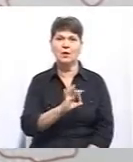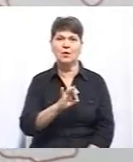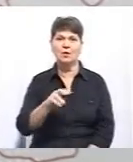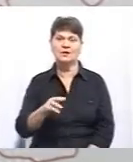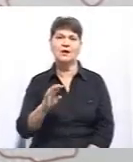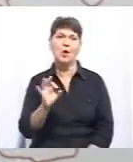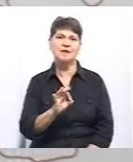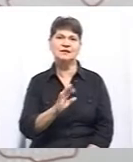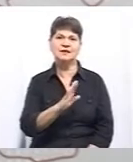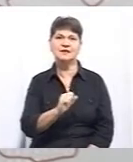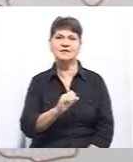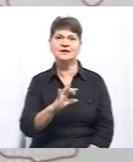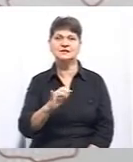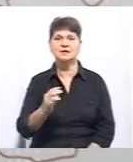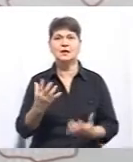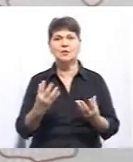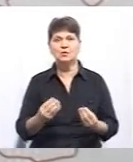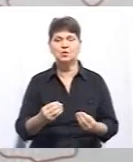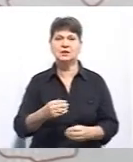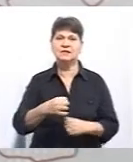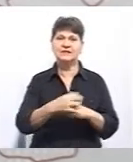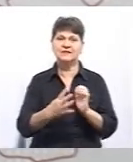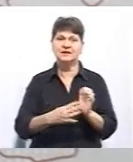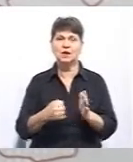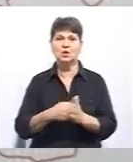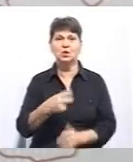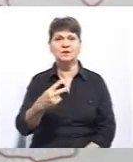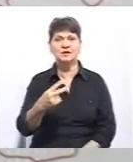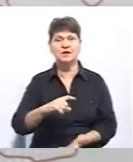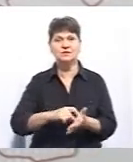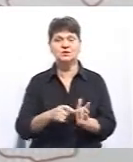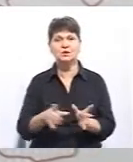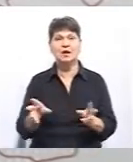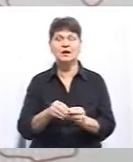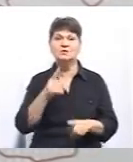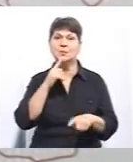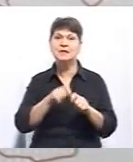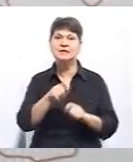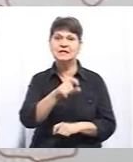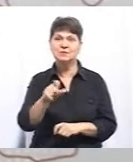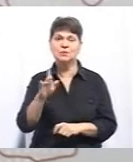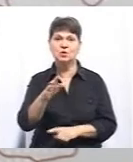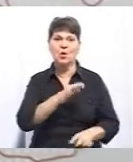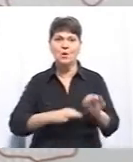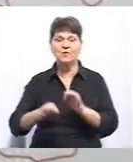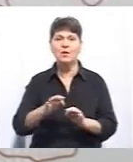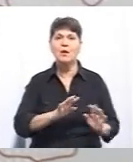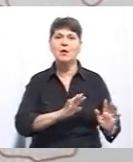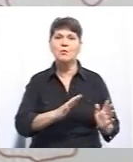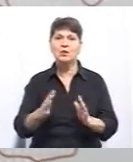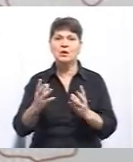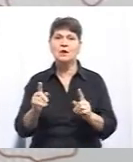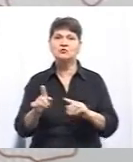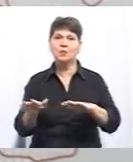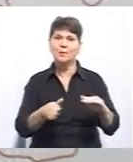Василишин. Відтепер у будні з 19 до 20 у цій студії разом з експертами будемо обговорювати подій дня, що минає.